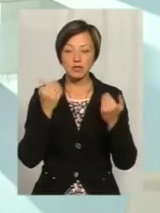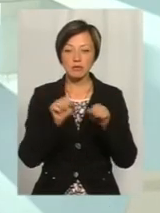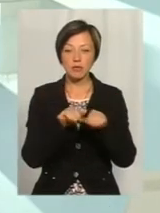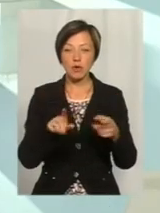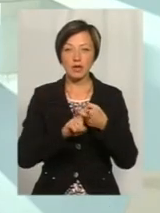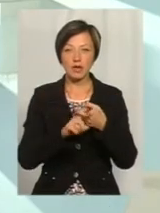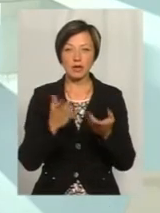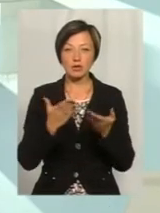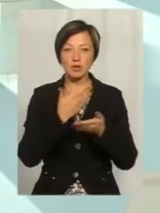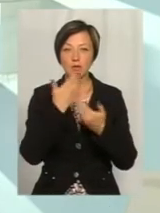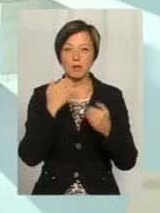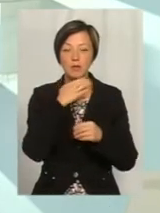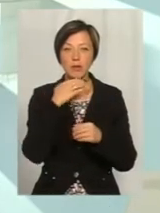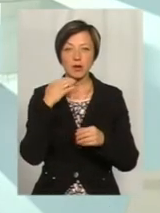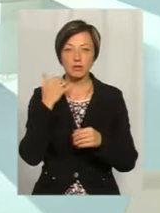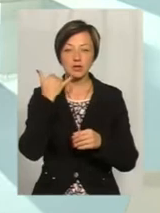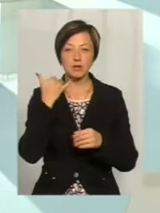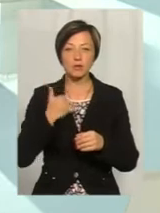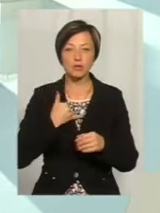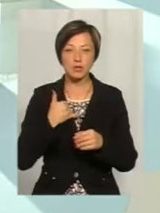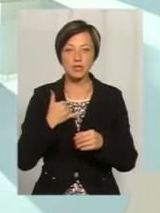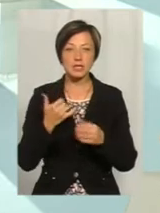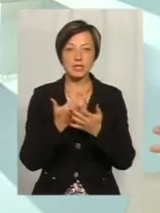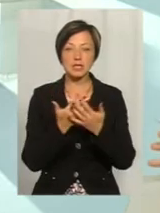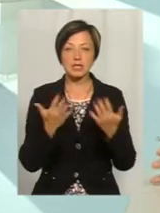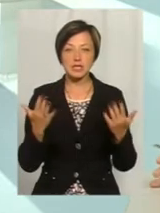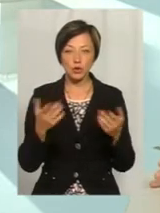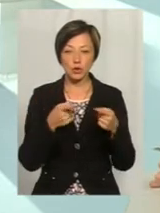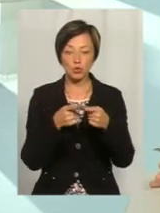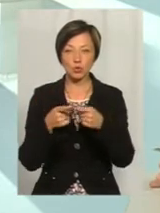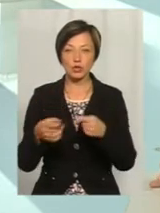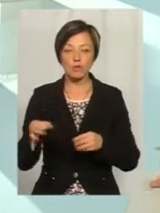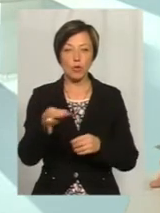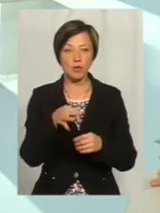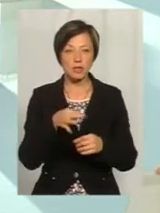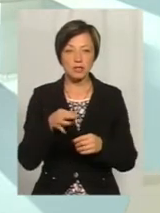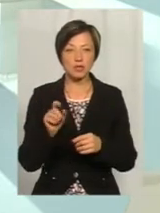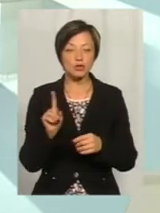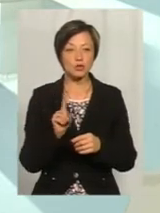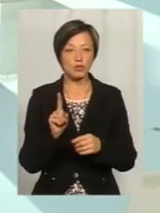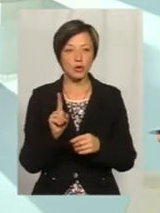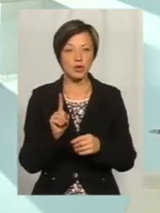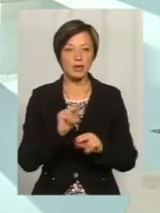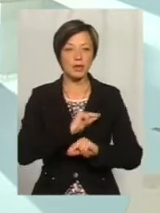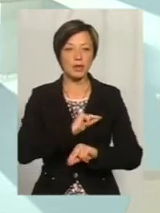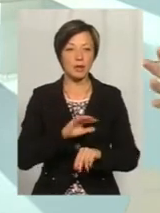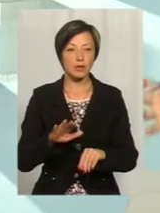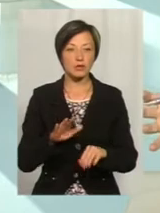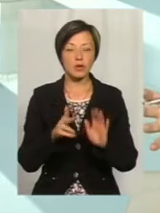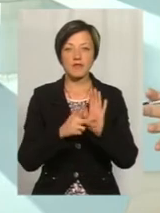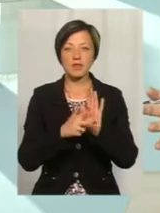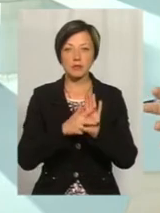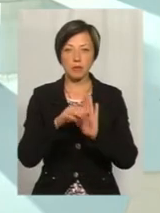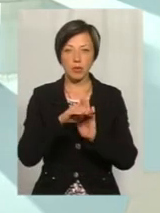Якщо в них не приймається, дуже багато було телефонних дзвінків, з різних, до речі, куточків в області, що не працює 8